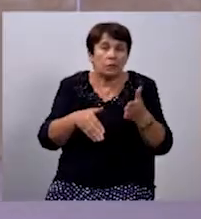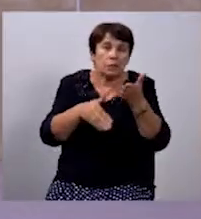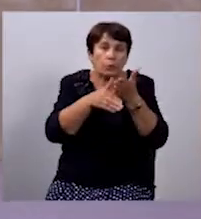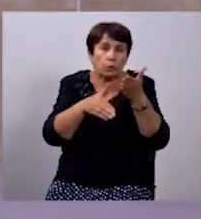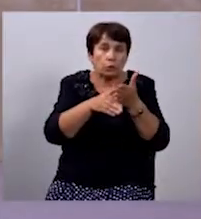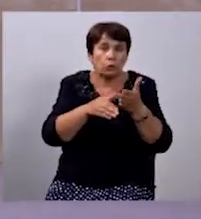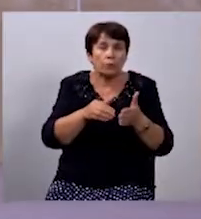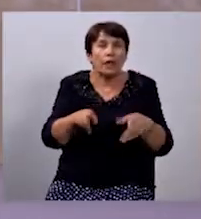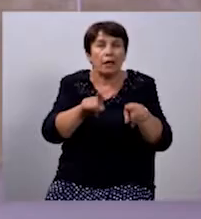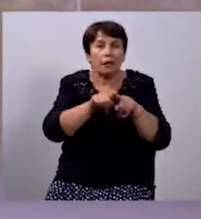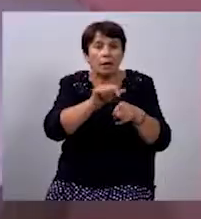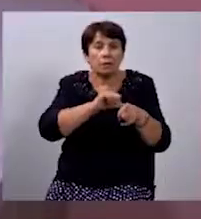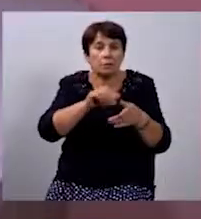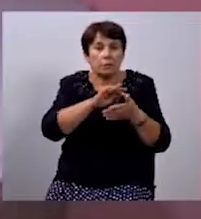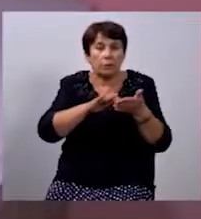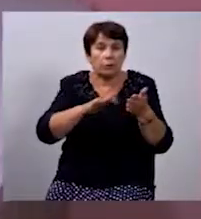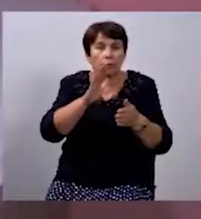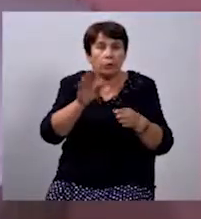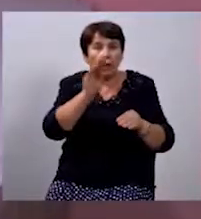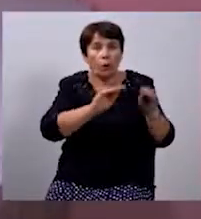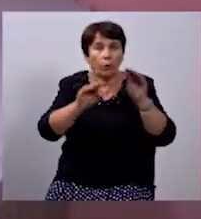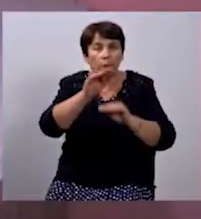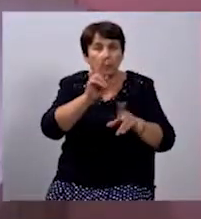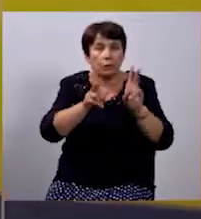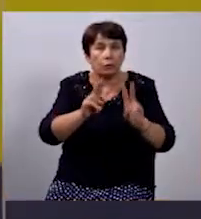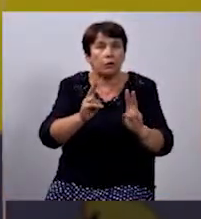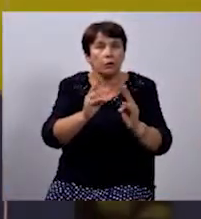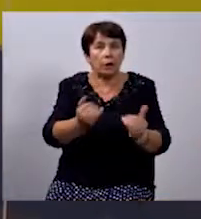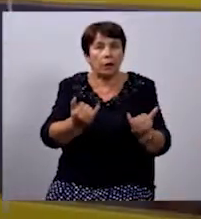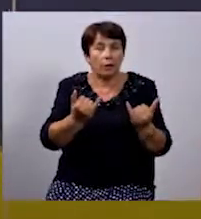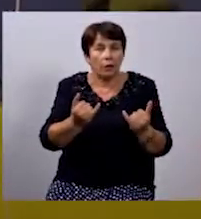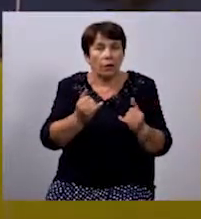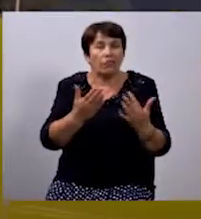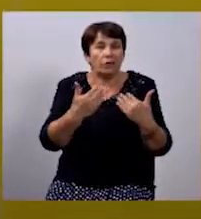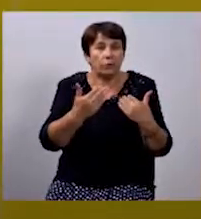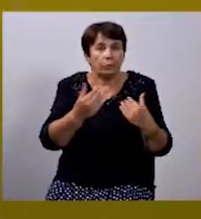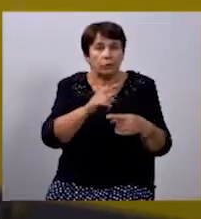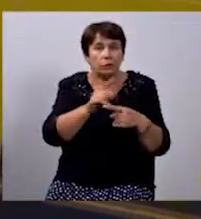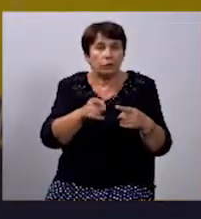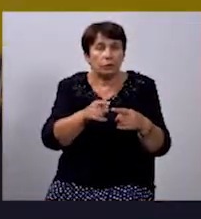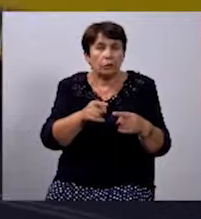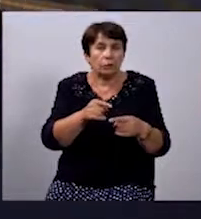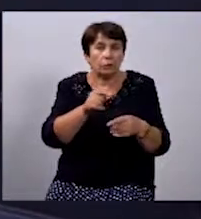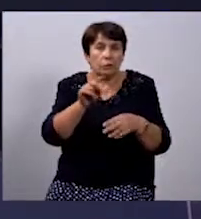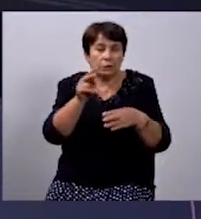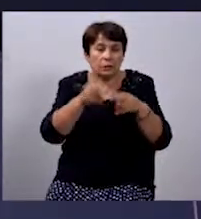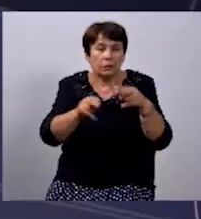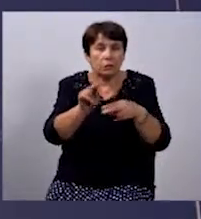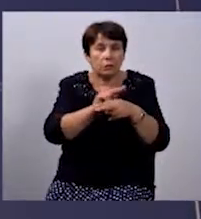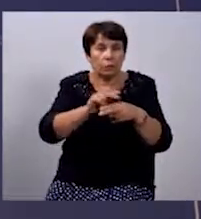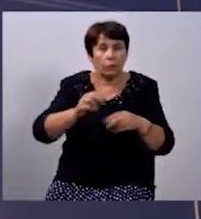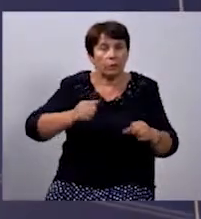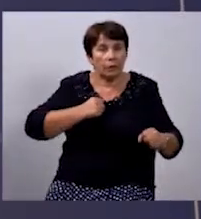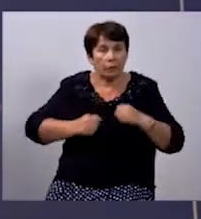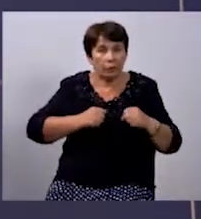Так само далі ще має бути обладнана кухня для відпочинку, а також соляна кімната. Нещодавно завершилися ремонти двох ванн, одна для